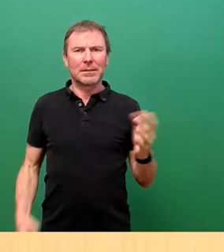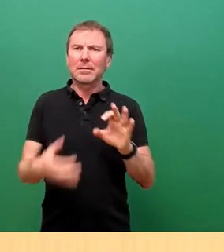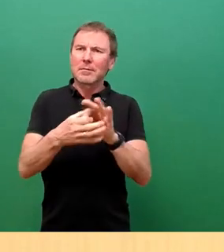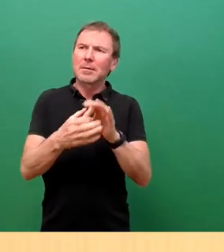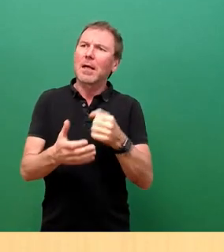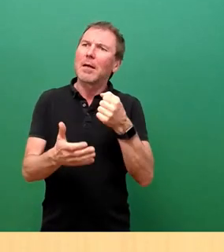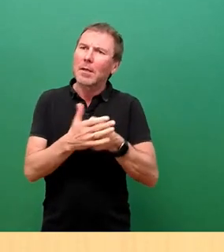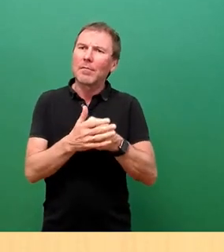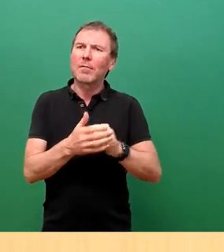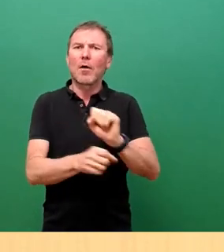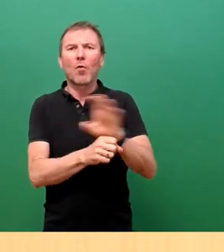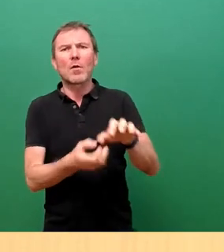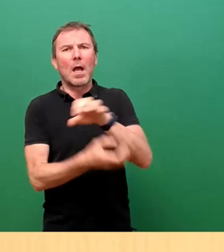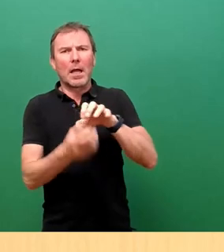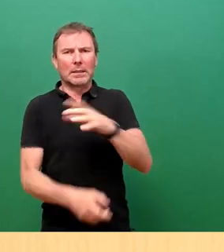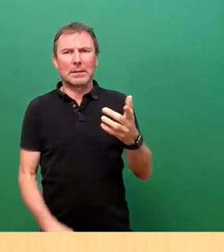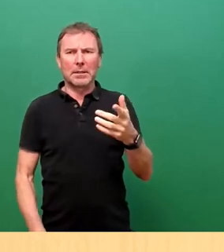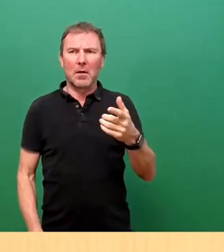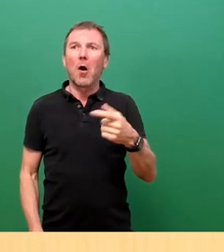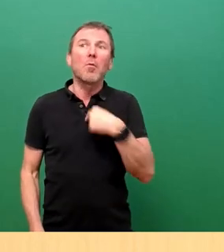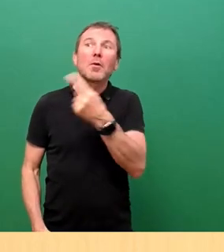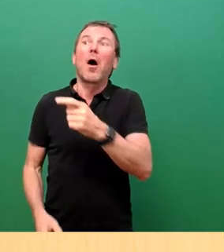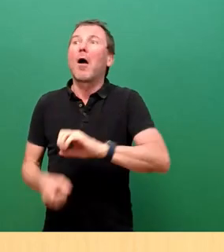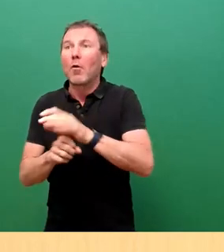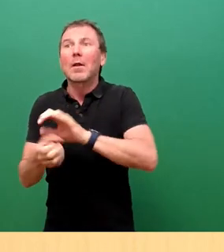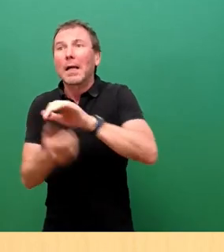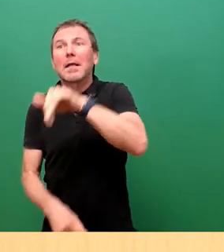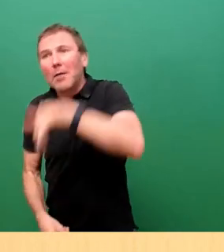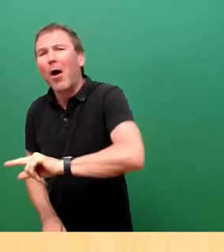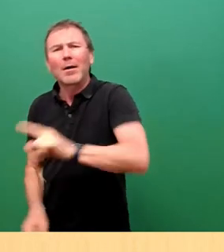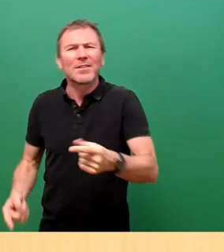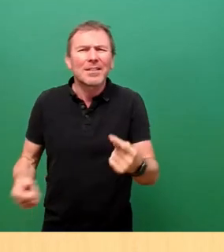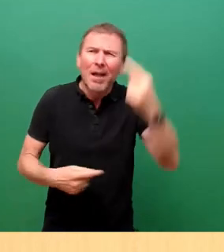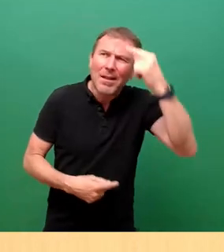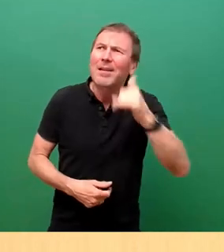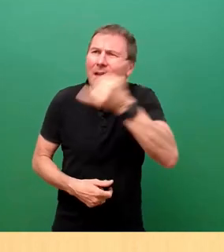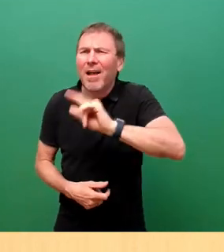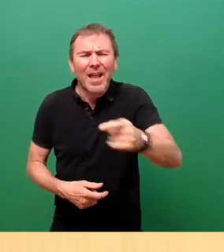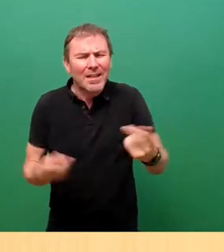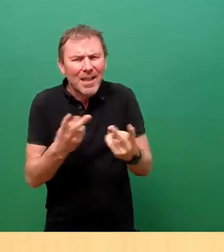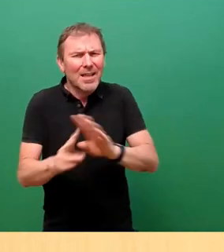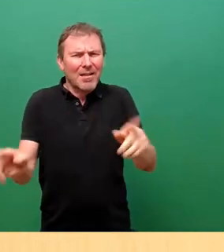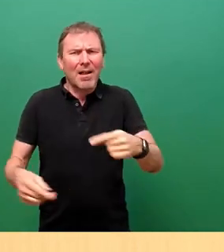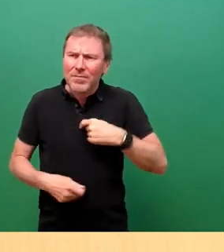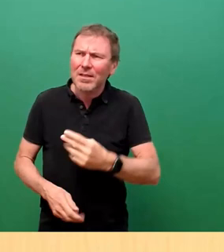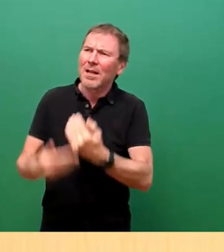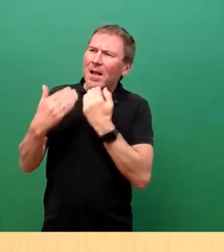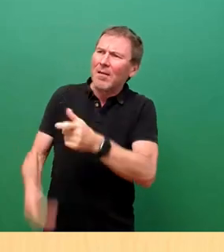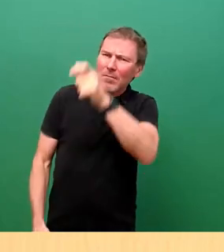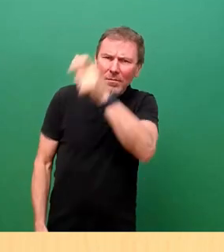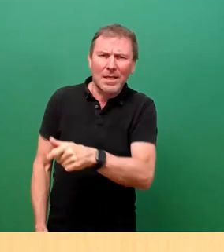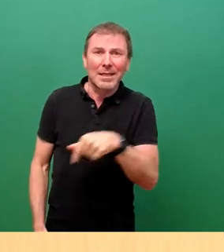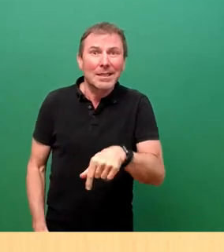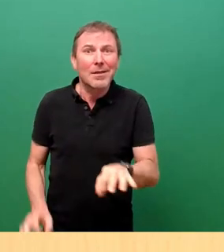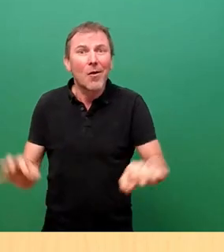Krise, ob ich sie nur mag oder daran glaube oder nicht, spielt ja keine Rolle. Wir haben die Krise, verdient höchsten Respekt und verdient unseren Dank. Und jetzt wird es noch schlimmer.